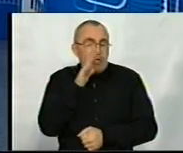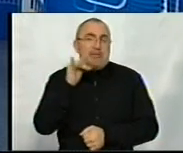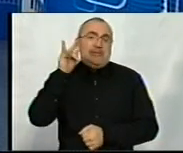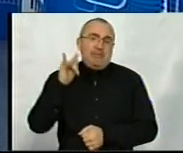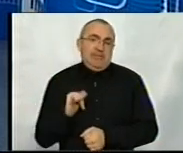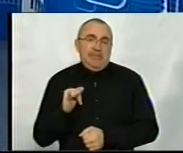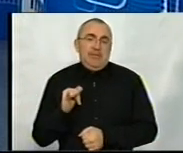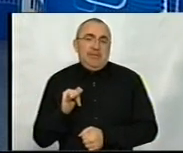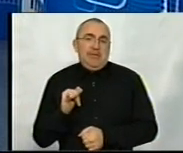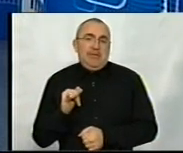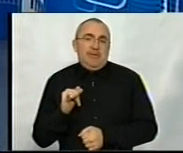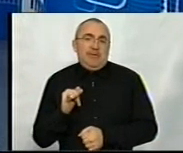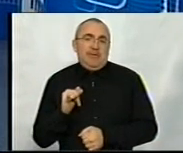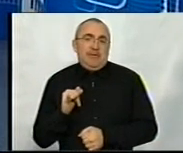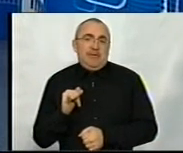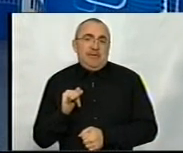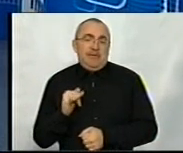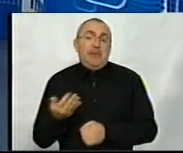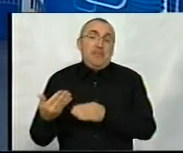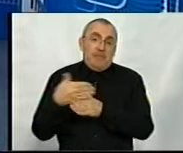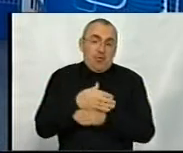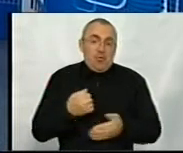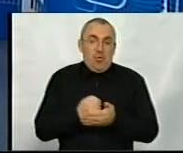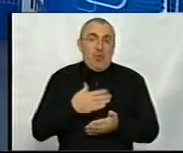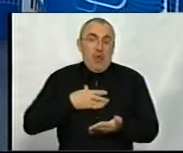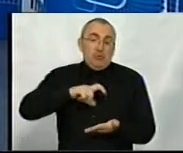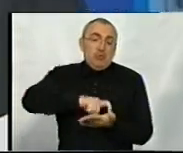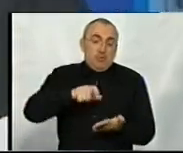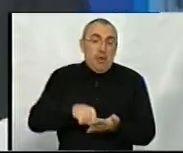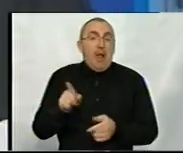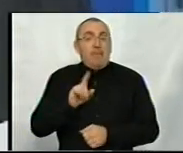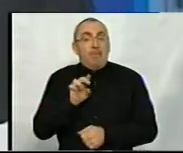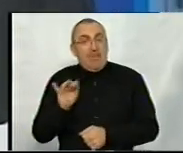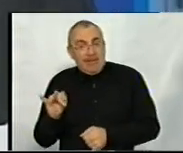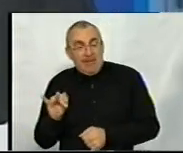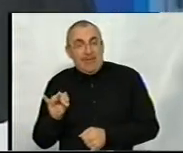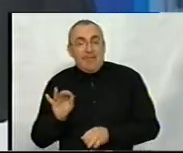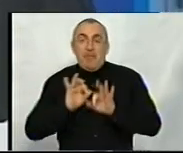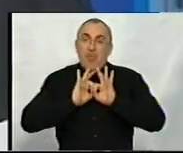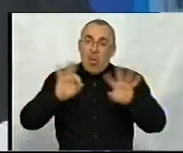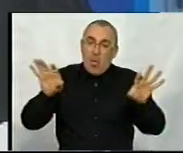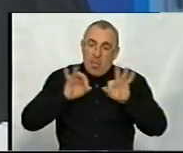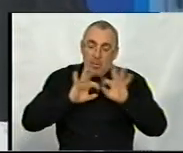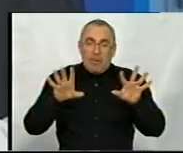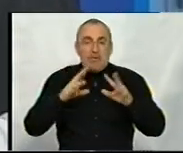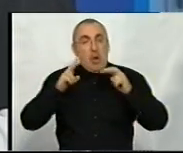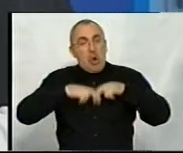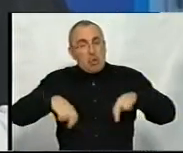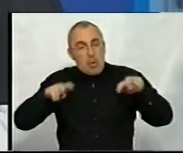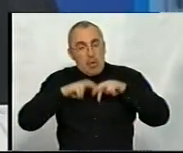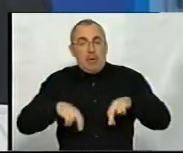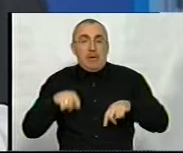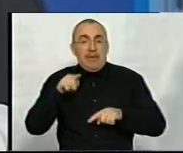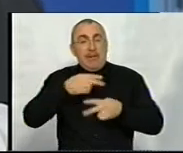прийшли до нашої студії, аби прокоментувати і розібратися